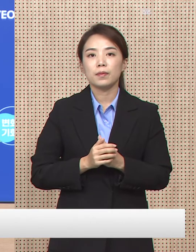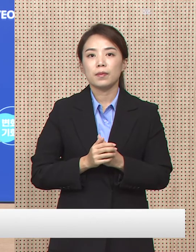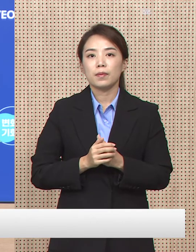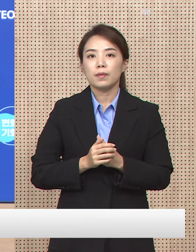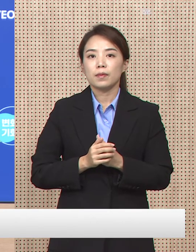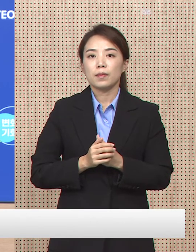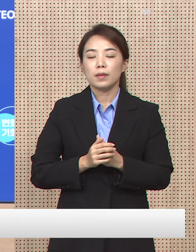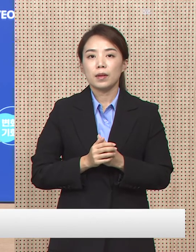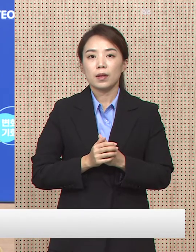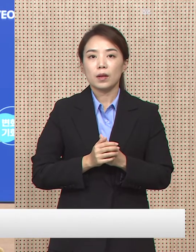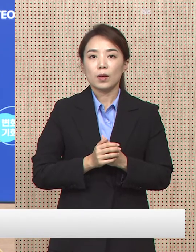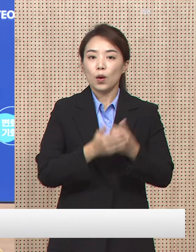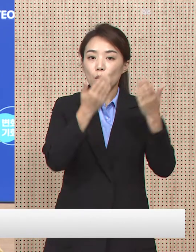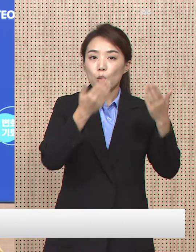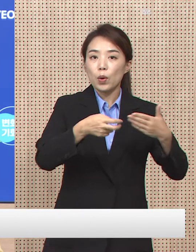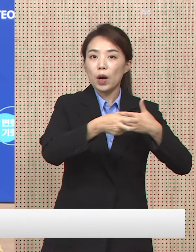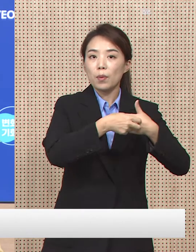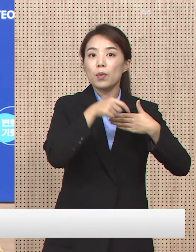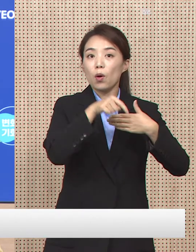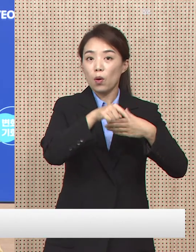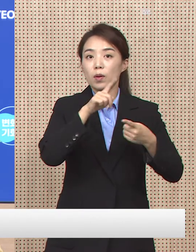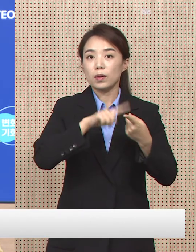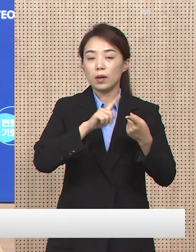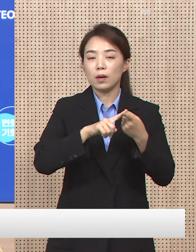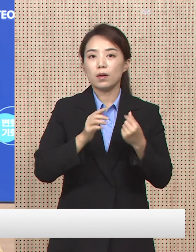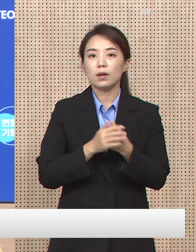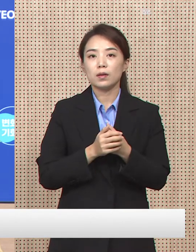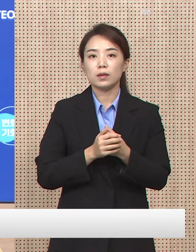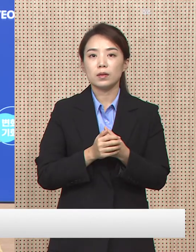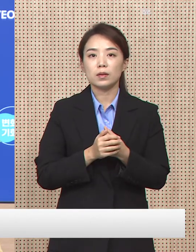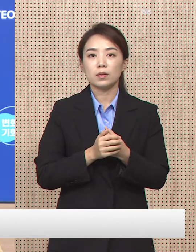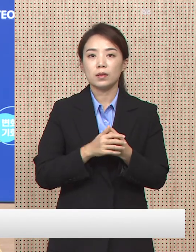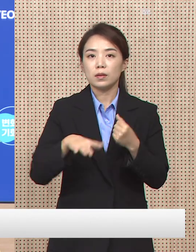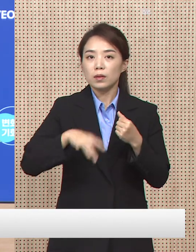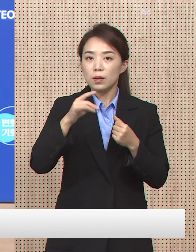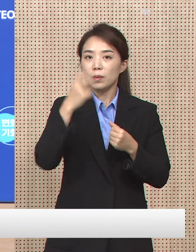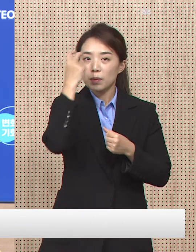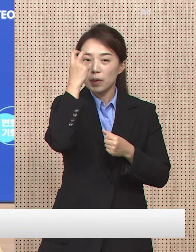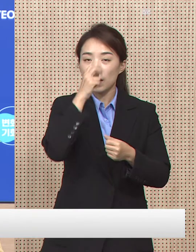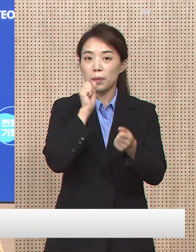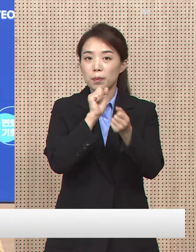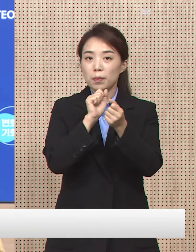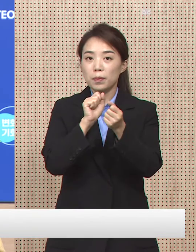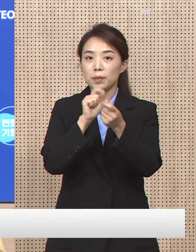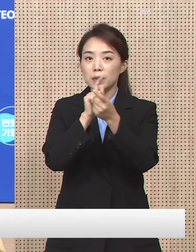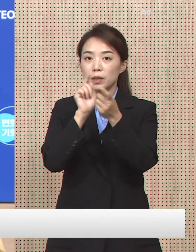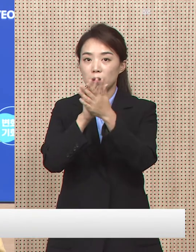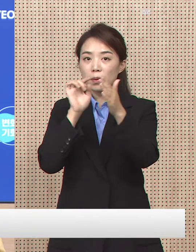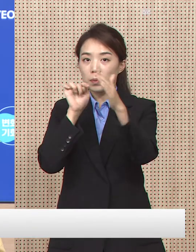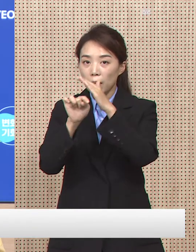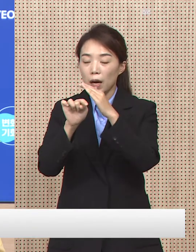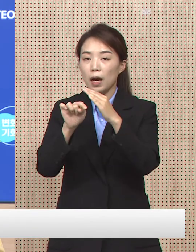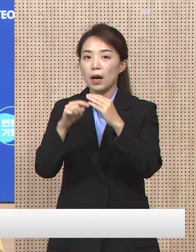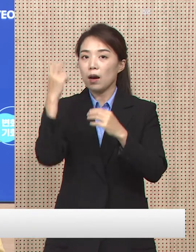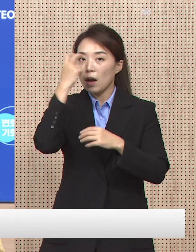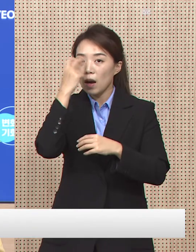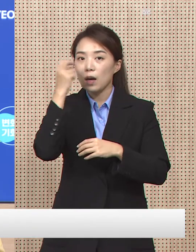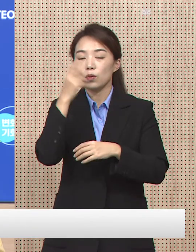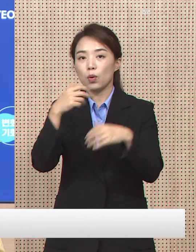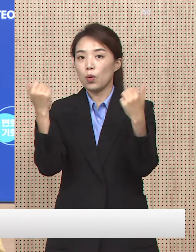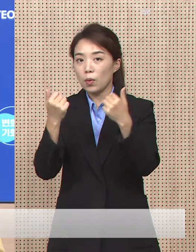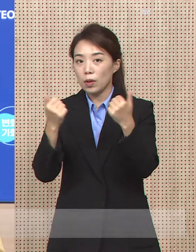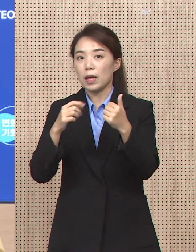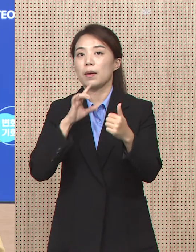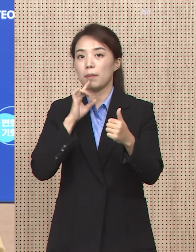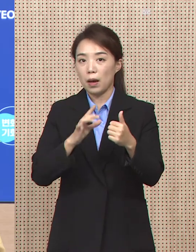먼저 요양병원 요양시설의 경우 접촉 면회는 검지되며 비접촉 대면 면회 및 비대면 면회만